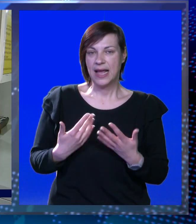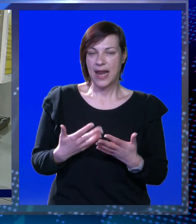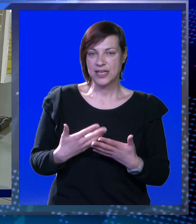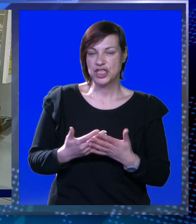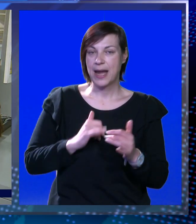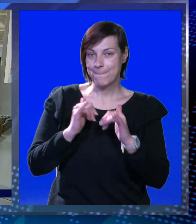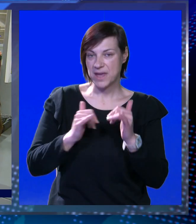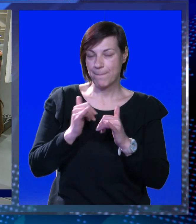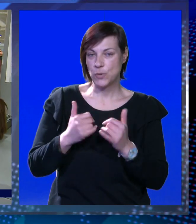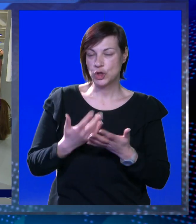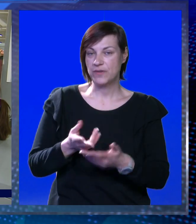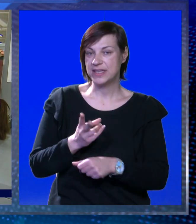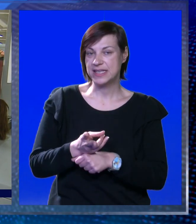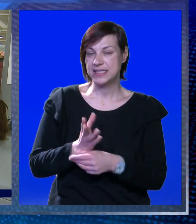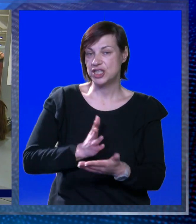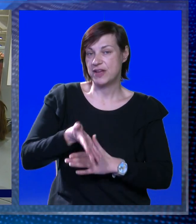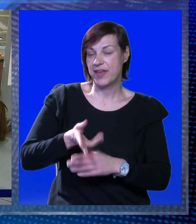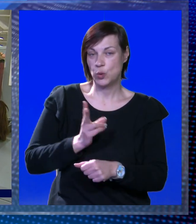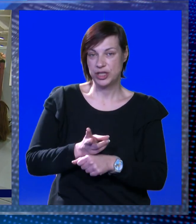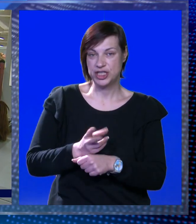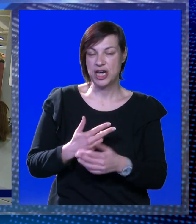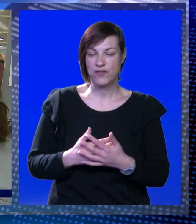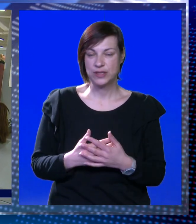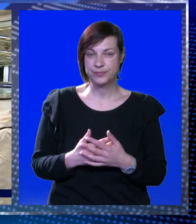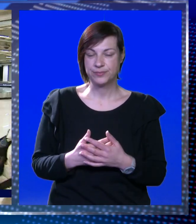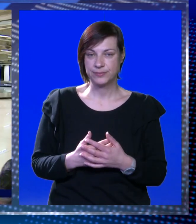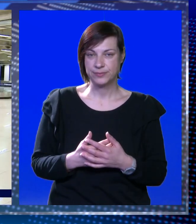Lakše nam je putovati iz države u državu.